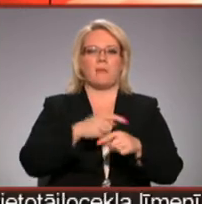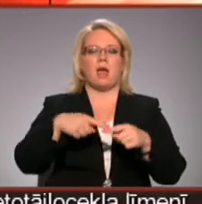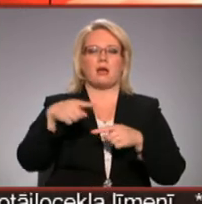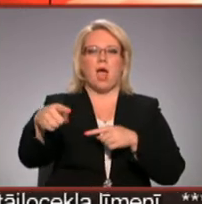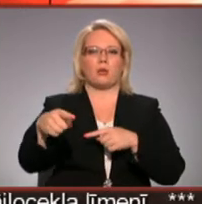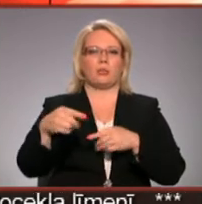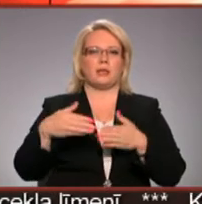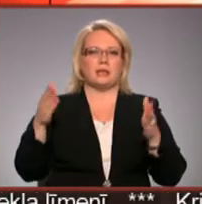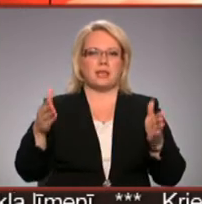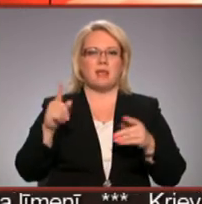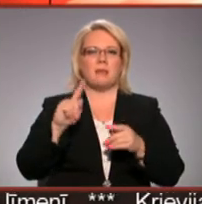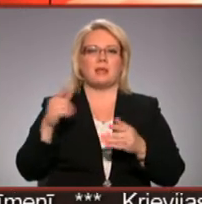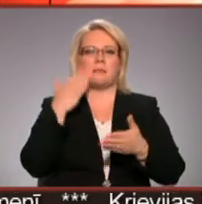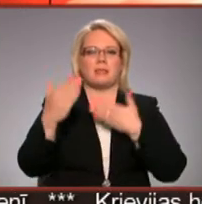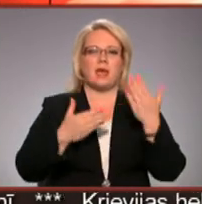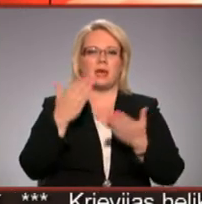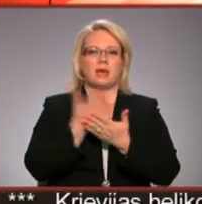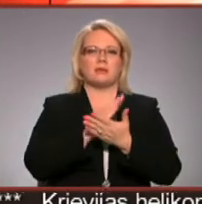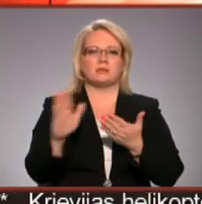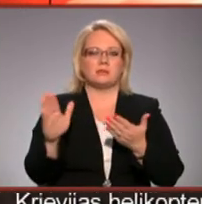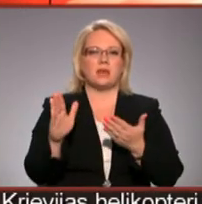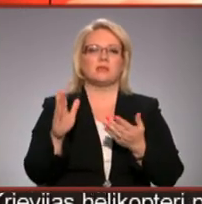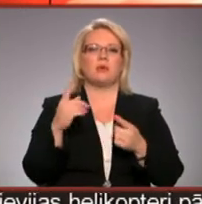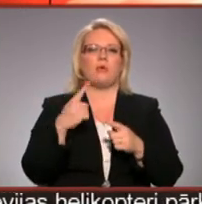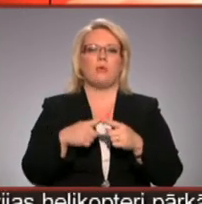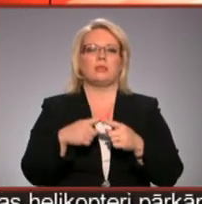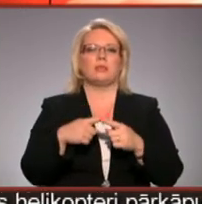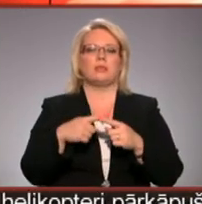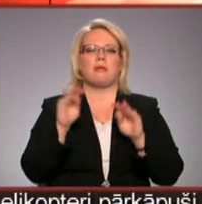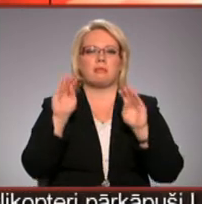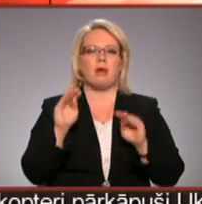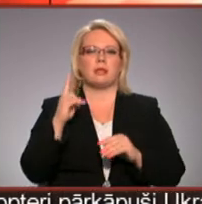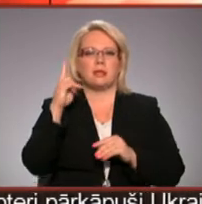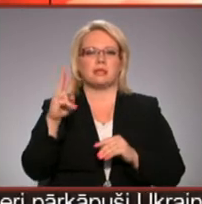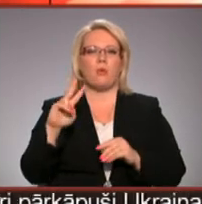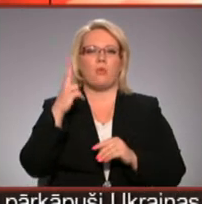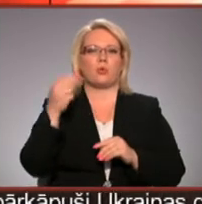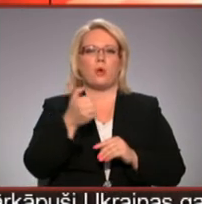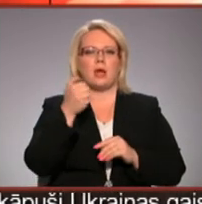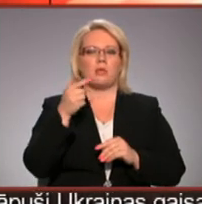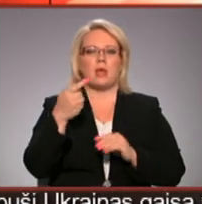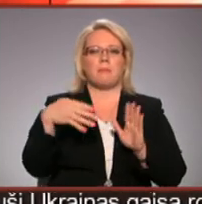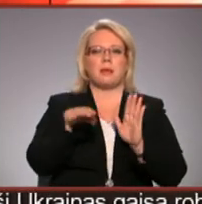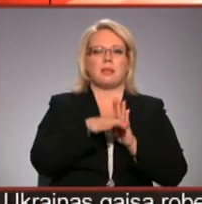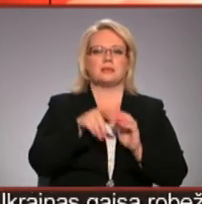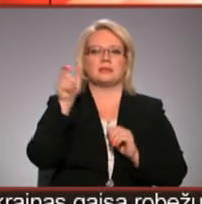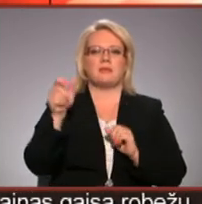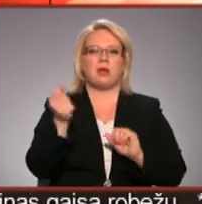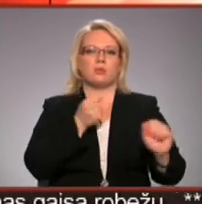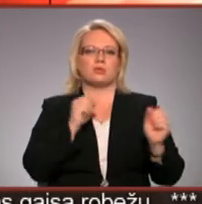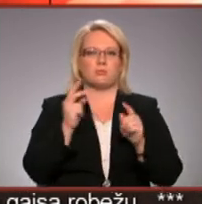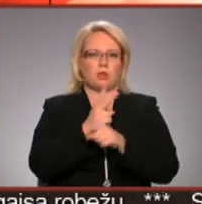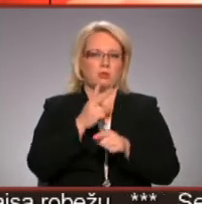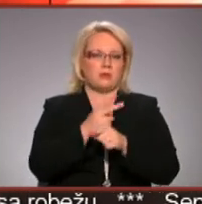Nu pat ir beigusies dalībnieka pieteikšanās šim sporta popularizēšanas pasākumam un atliecina, ka jau otro gadu tajā piedalīsies arī cilvēki ar